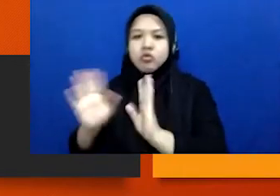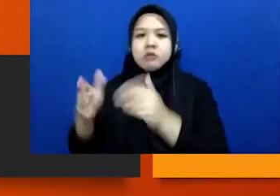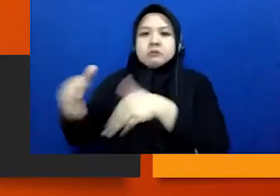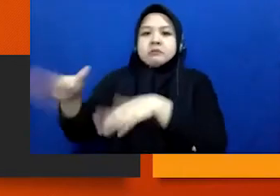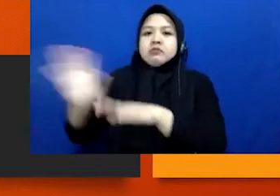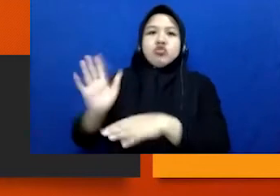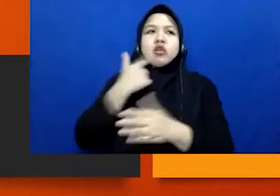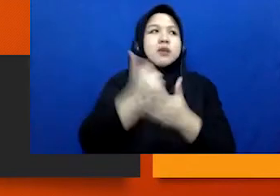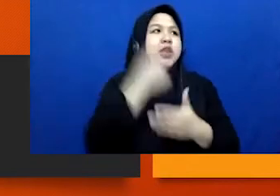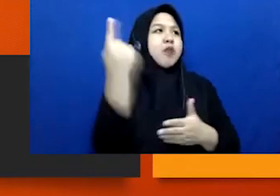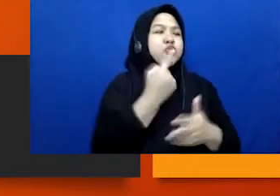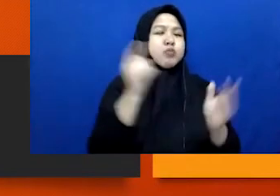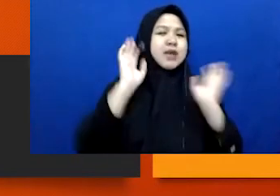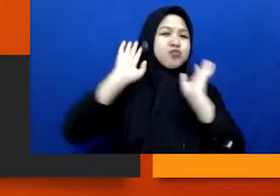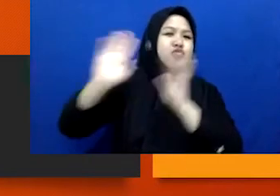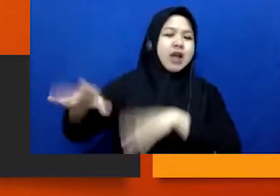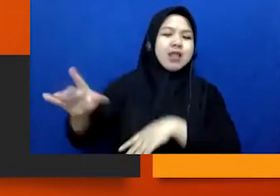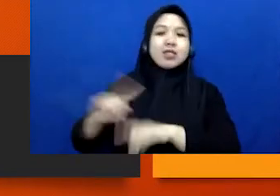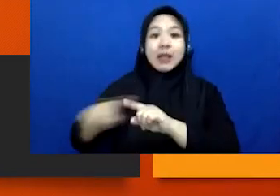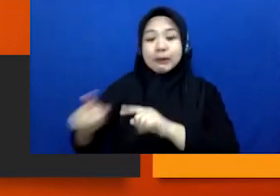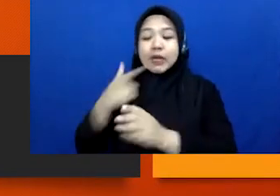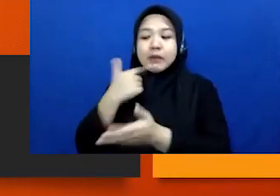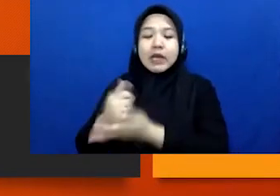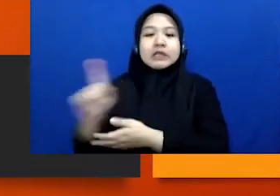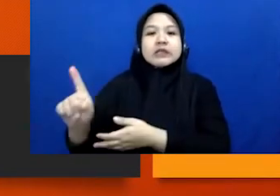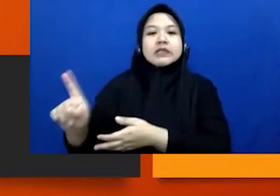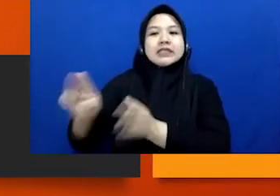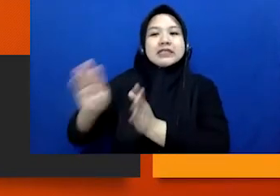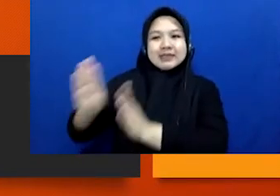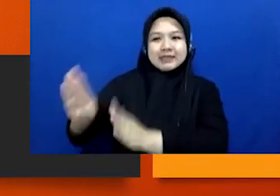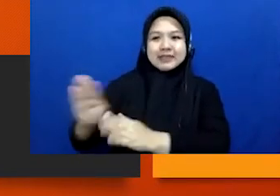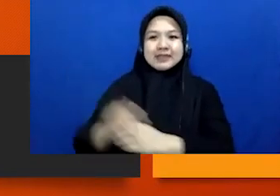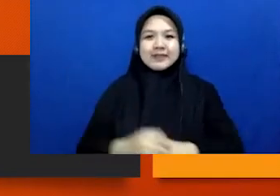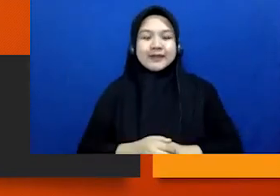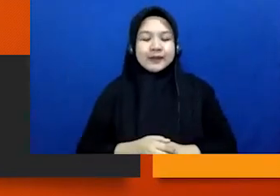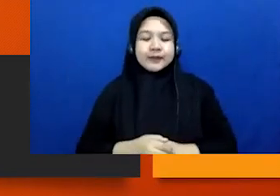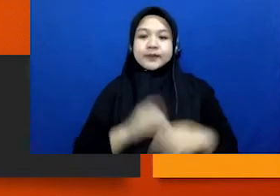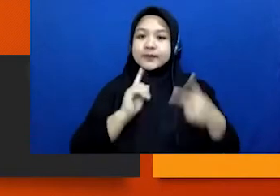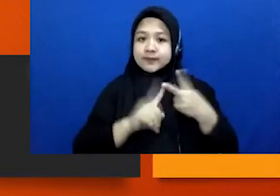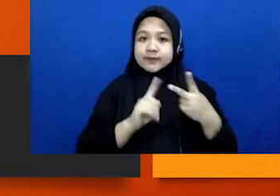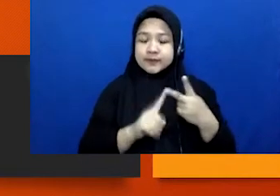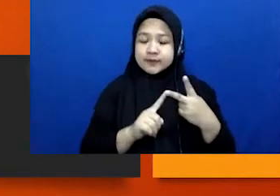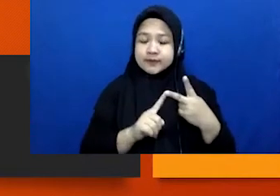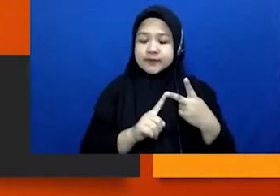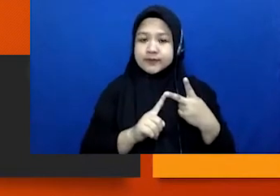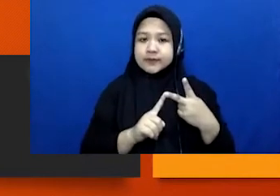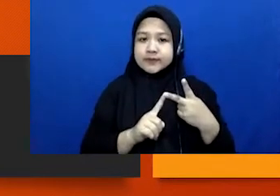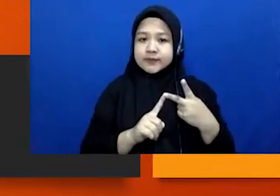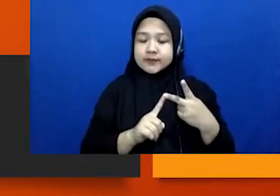kepentingan publik, tapi privasi dari artis itu. Nah kemudian yang elemen kedua, itu adalah